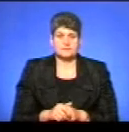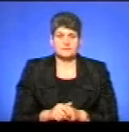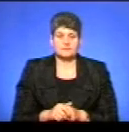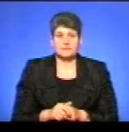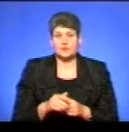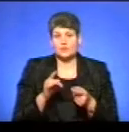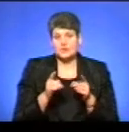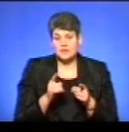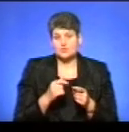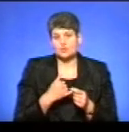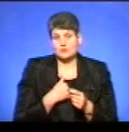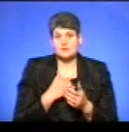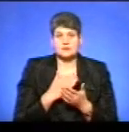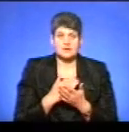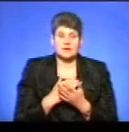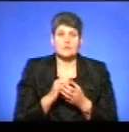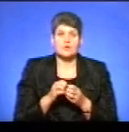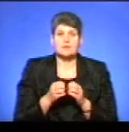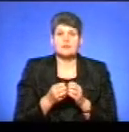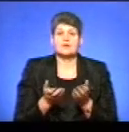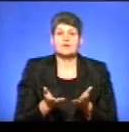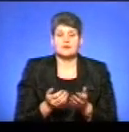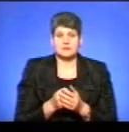Дійсно, у нас є, яка проблема?